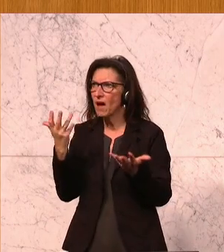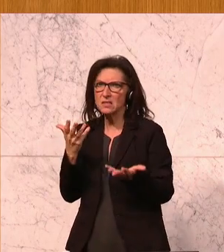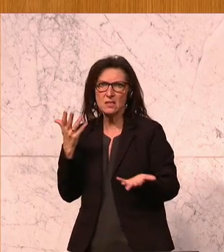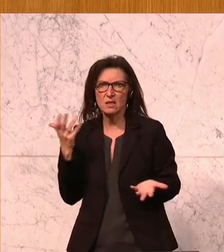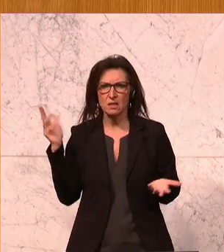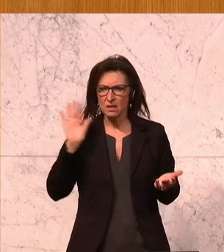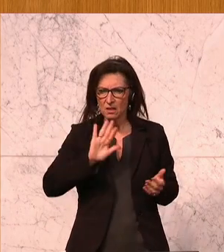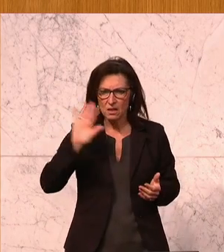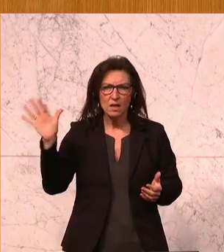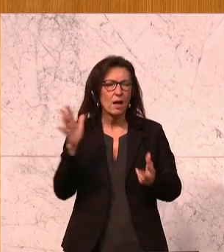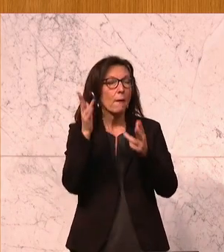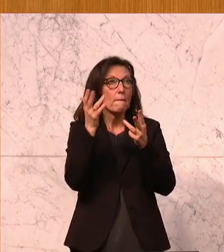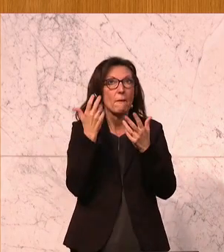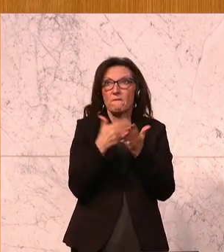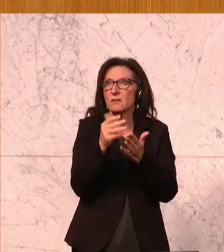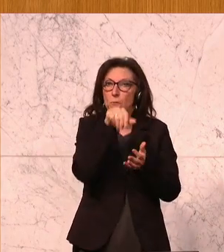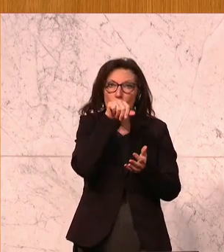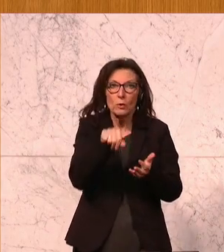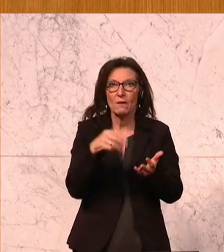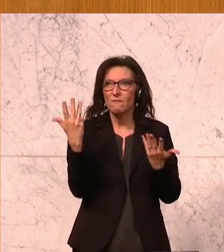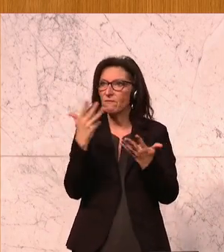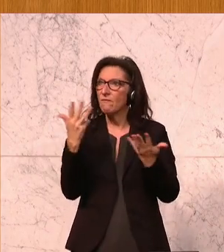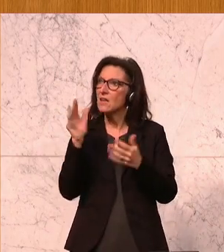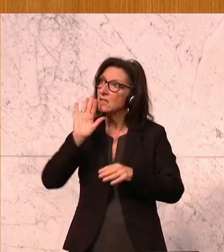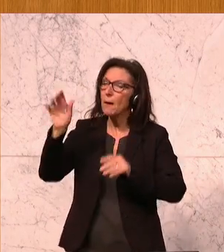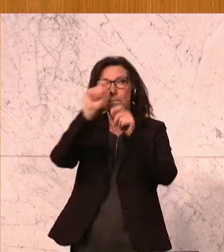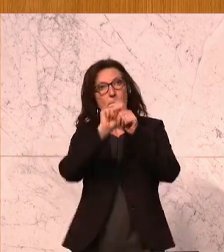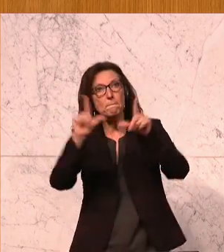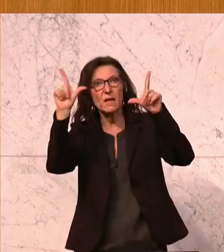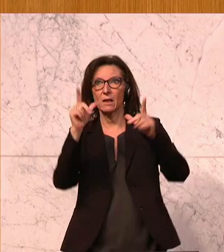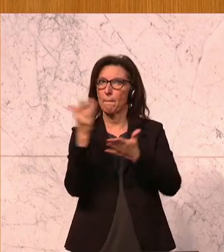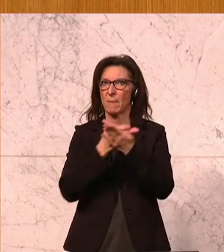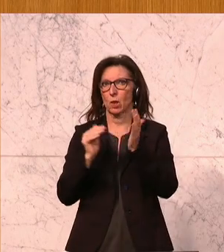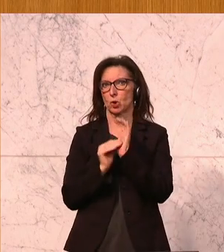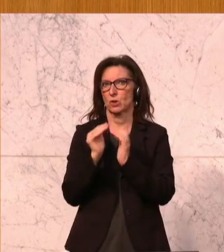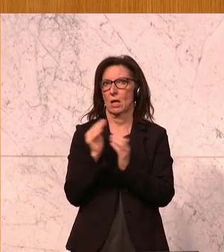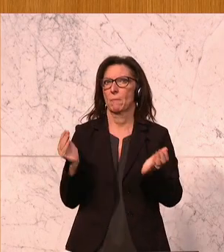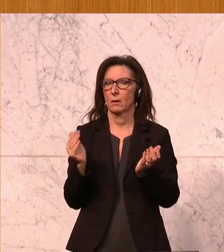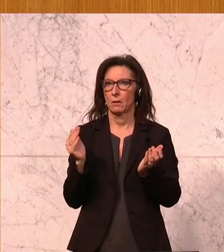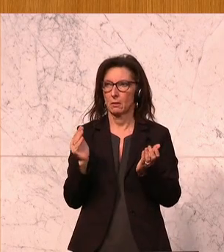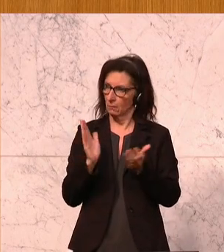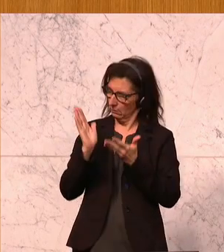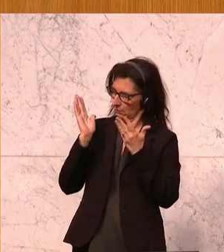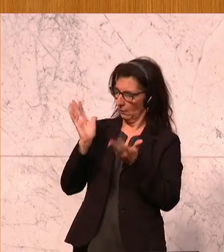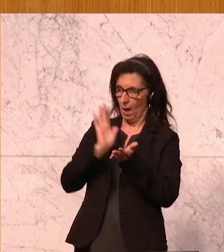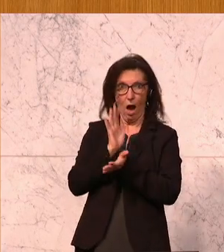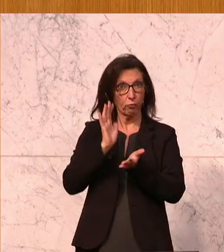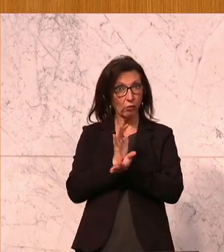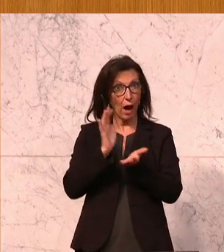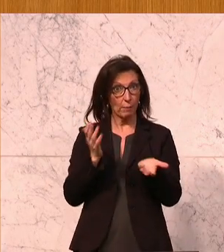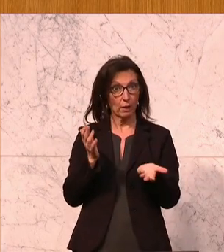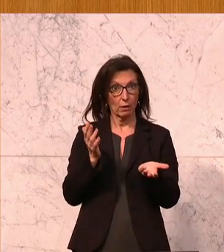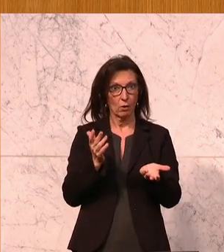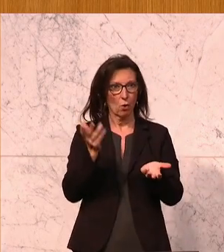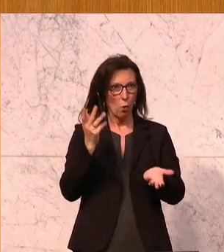Leidenschaft? Wo ist Ihre Vorstellung des Bildungssystems? So hart es ist, Sie sind dieser Aufgabe unter Verantwortung